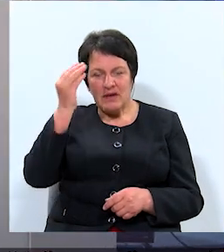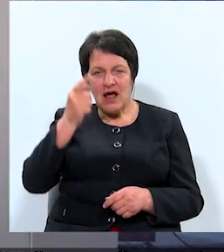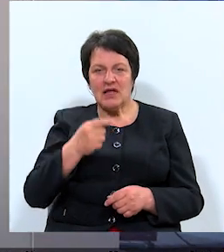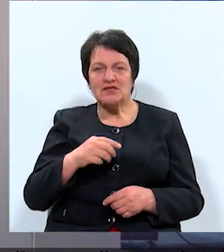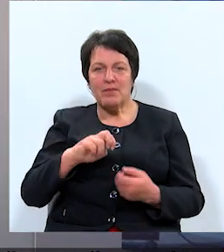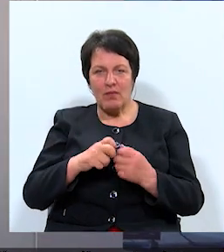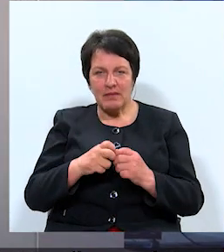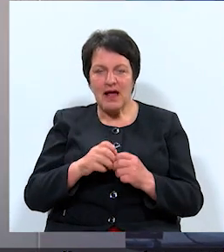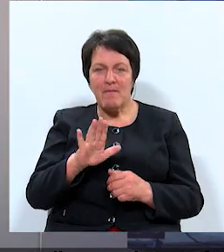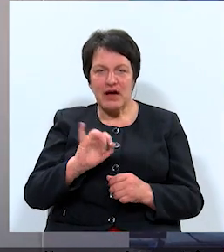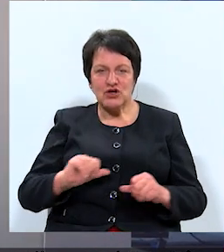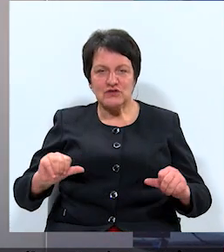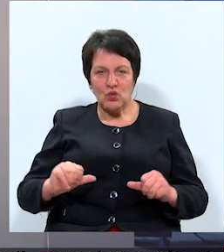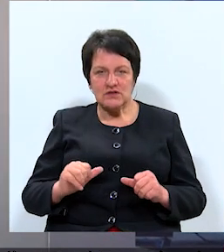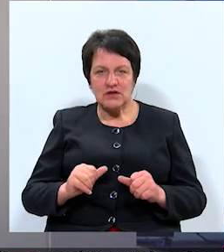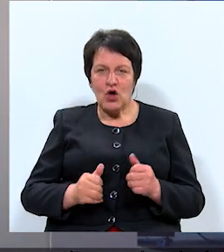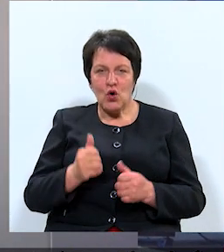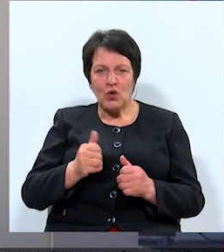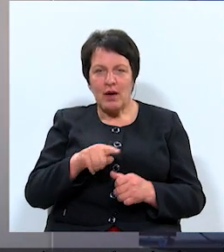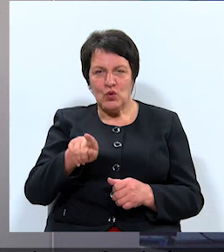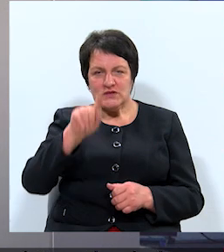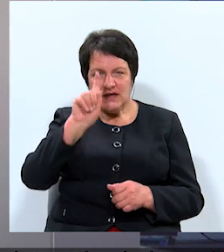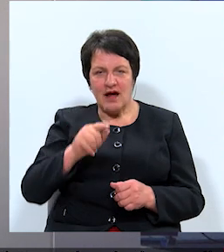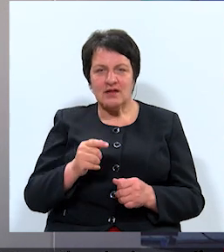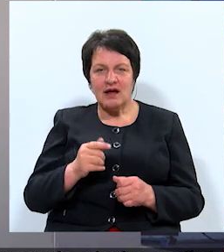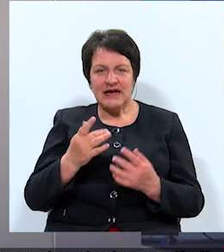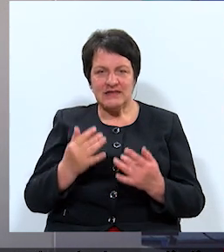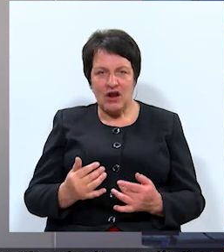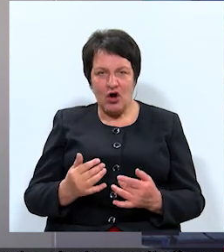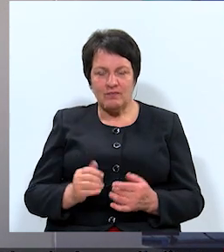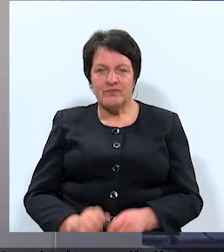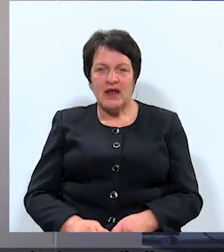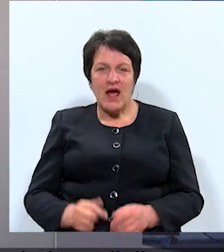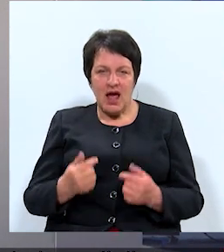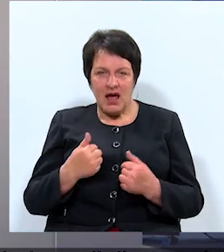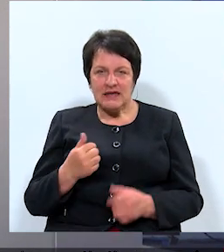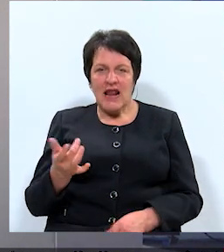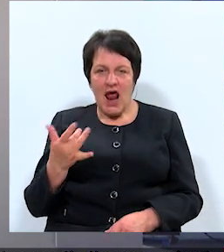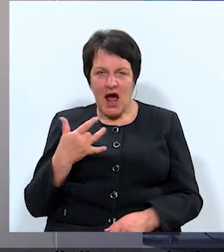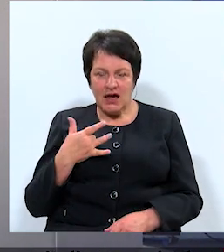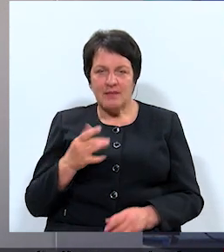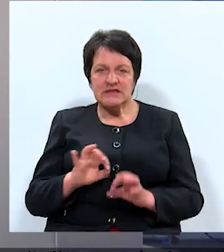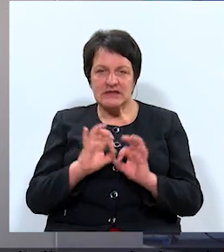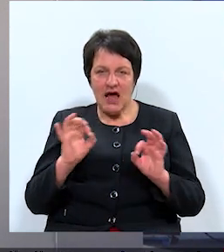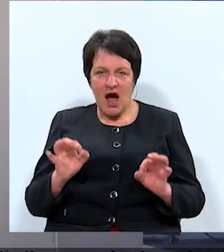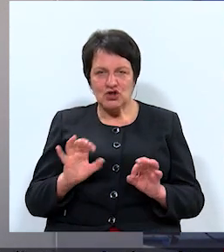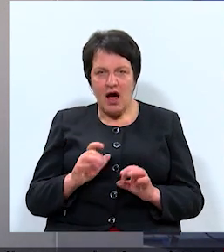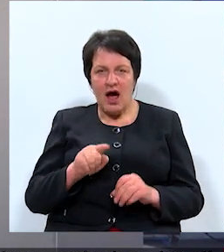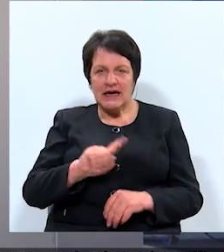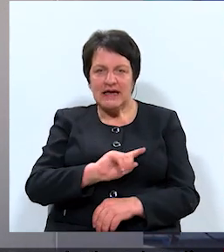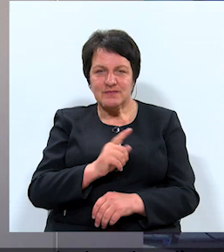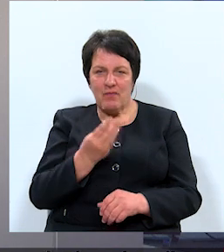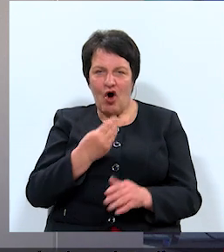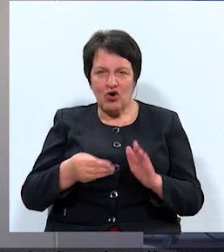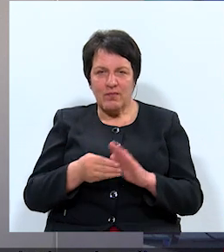problēmas. Barševs kungs, kurām jūs zināt risinājumu? Jā, un es laikam sākušu ar šiem iespējams